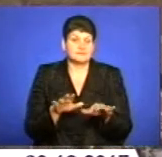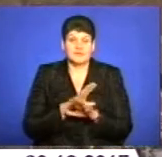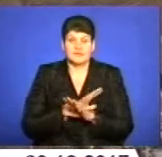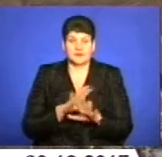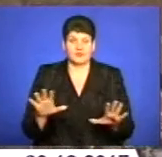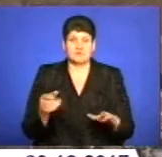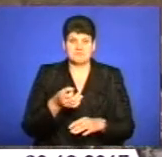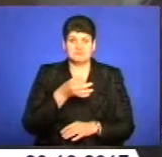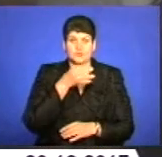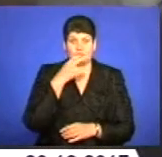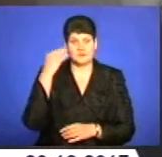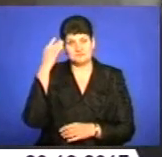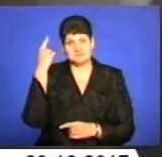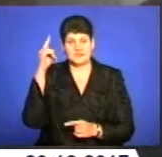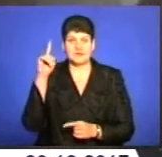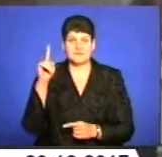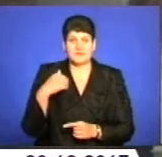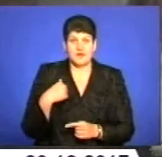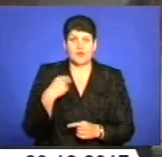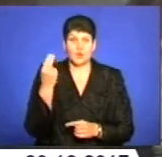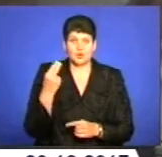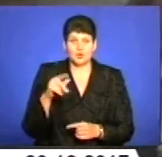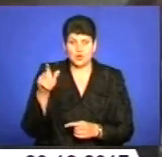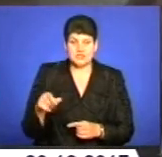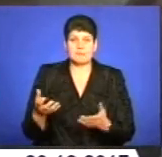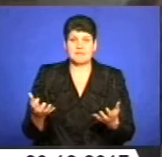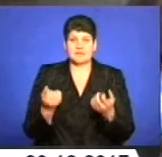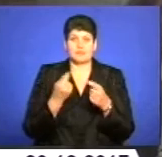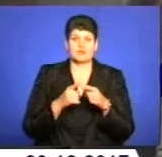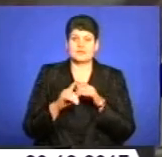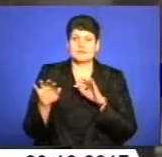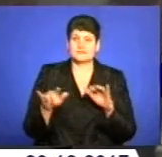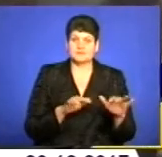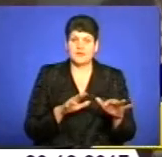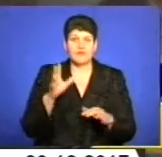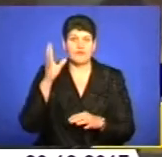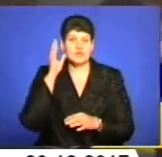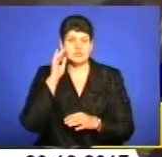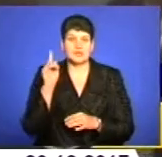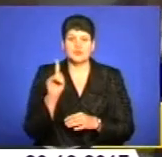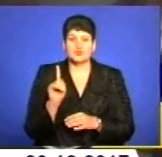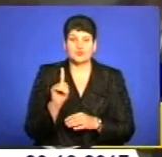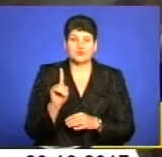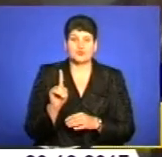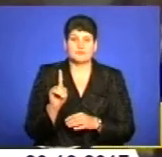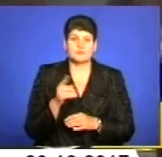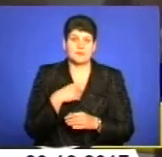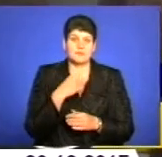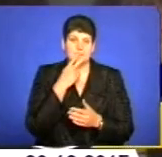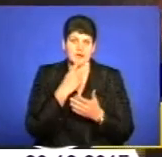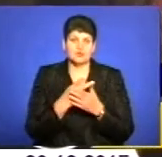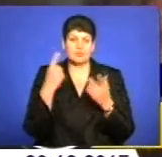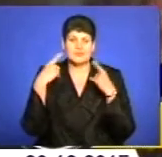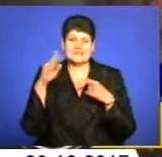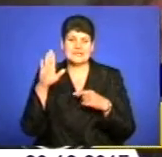сподобалась ідея. Як художник, звичайно, підтримує такі речі. Вважаю, що ми бачимо мистецтво в багатьох